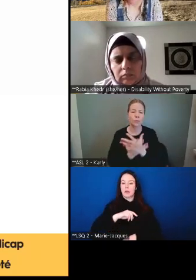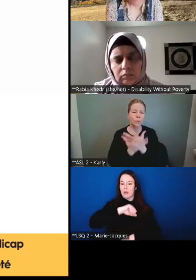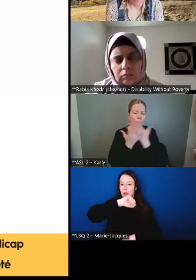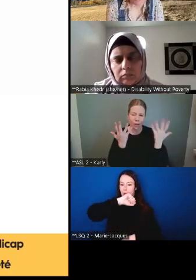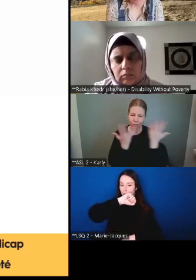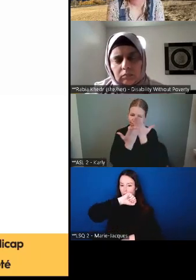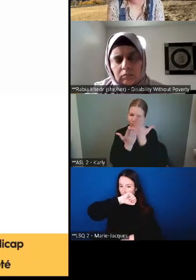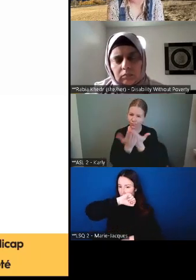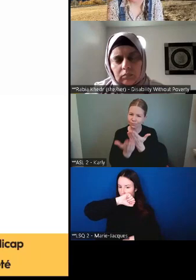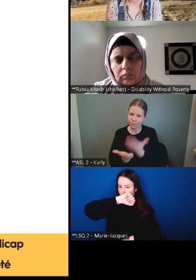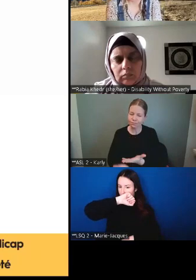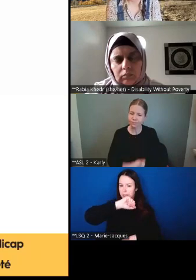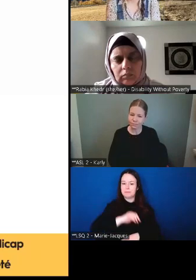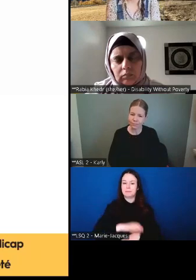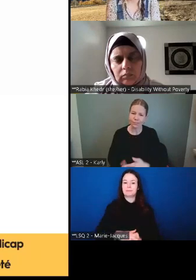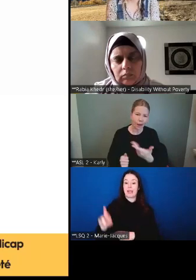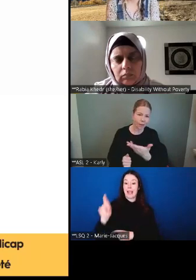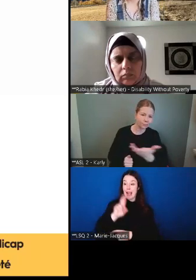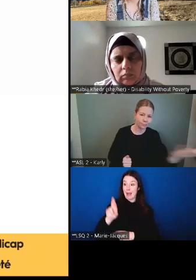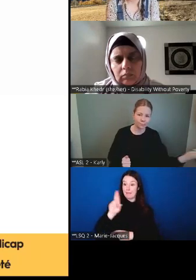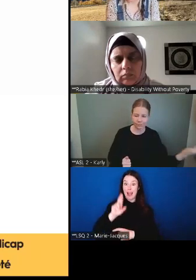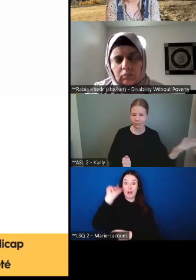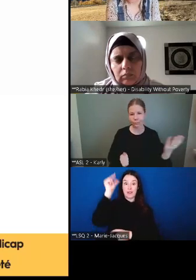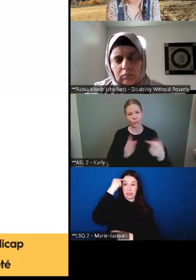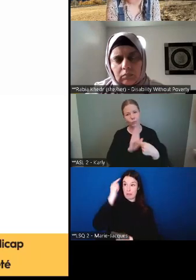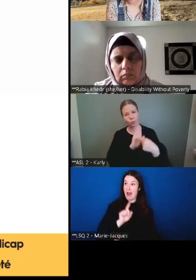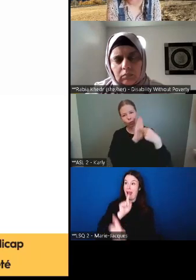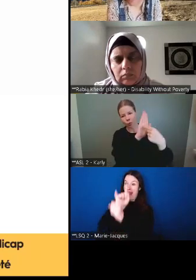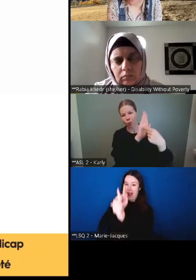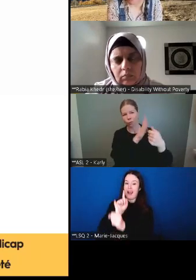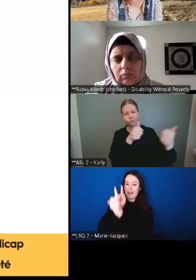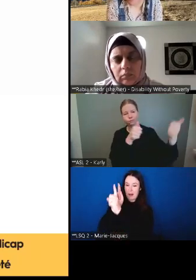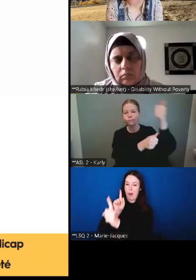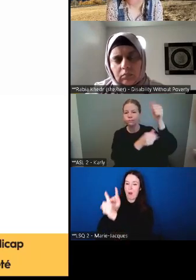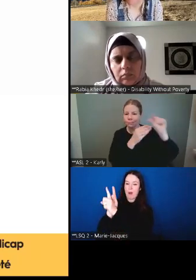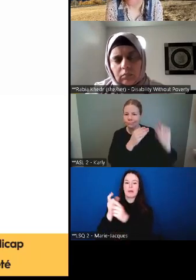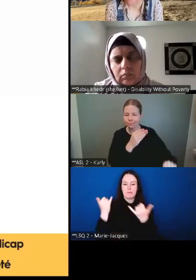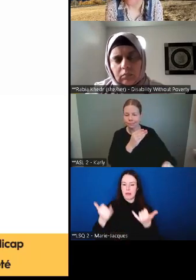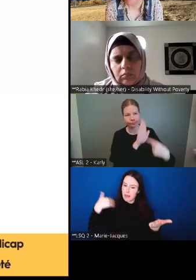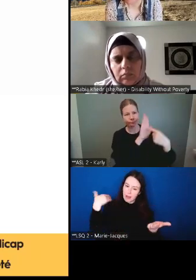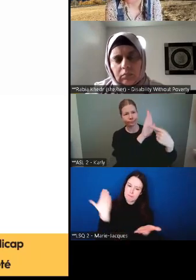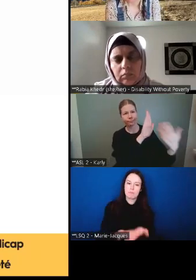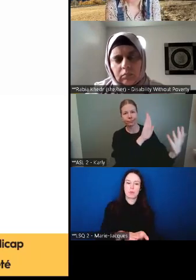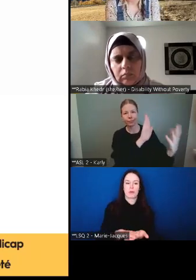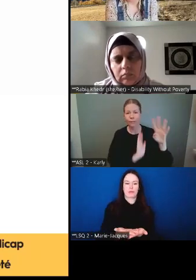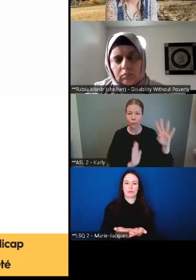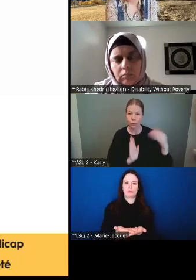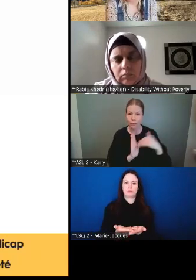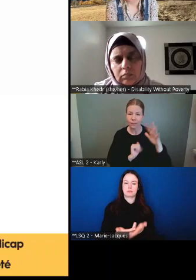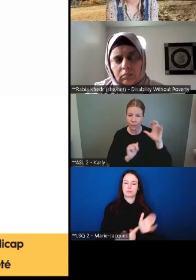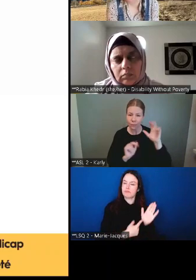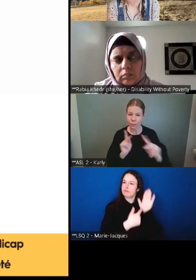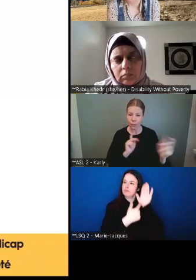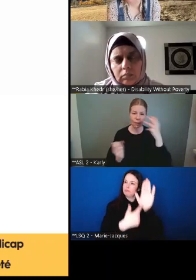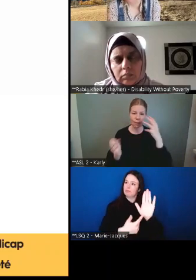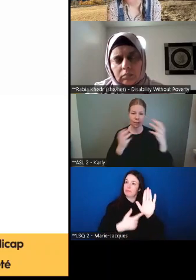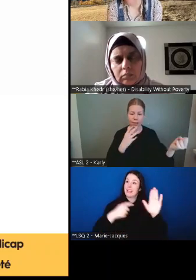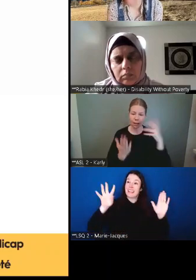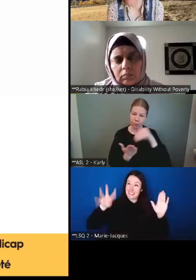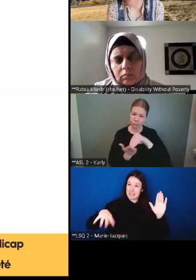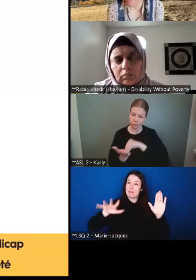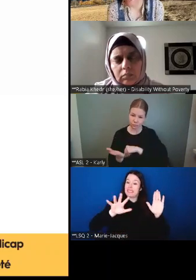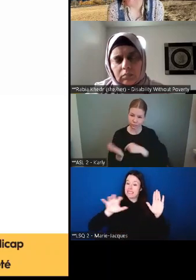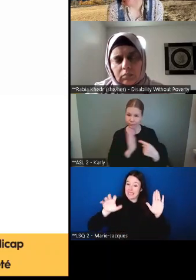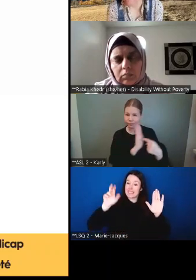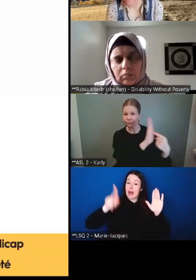gouvernementaux, maintenant, on peut leur montrer la preuve. Voici ce que 4 500 personnes nous